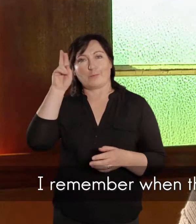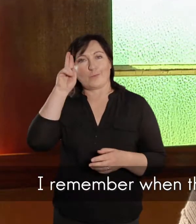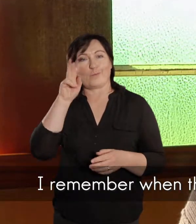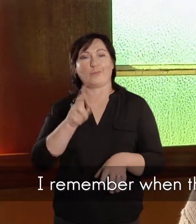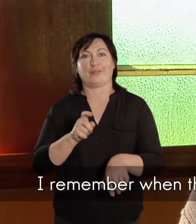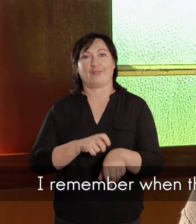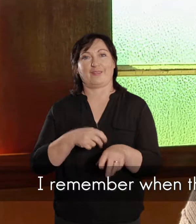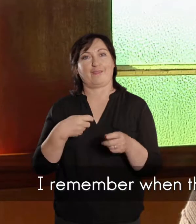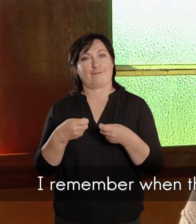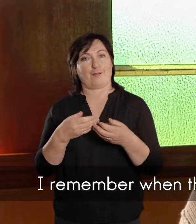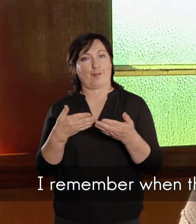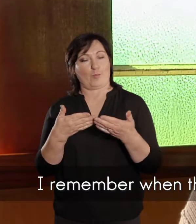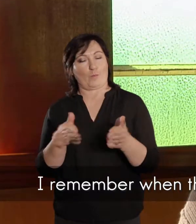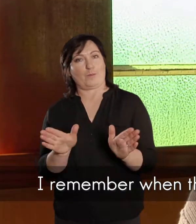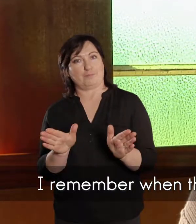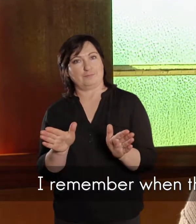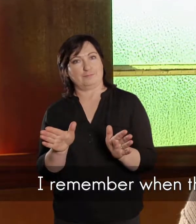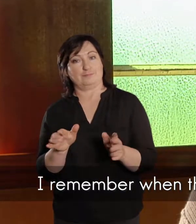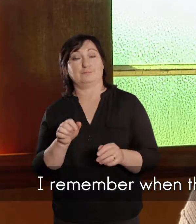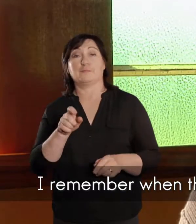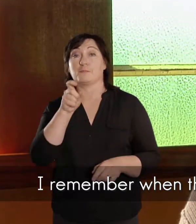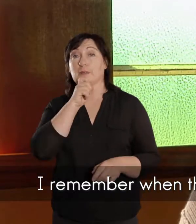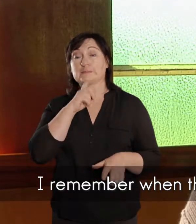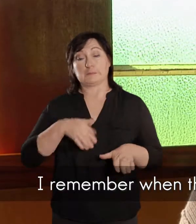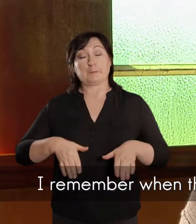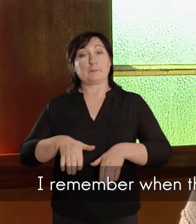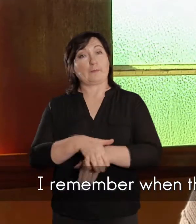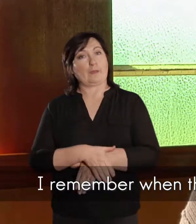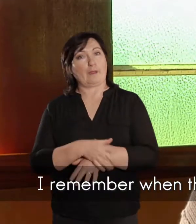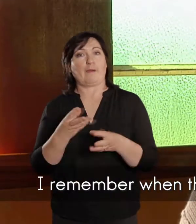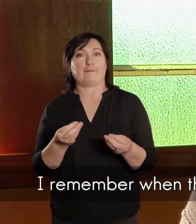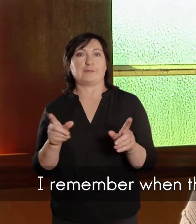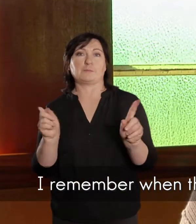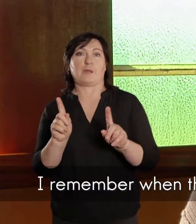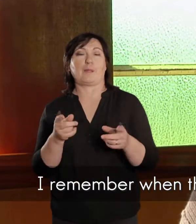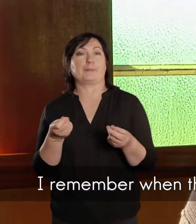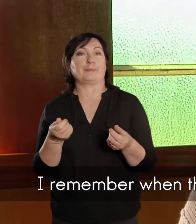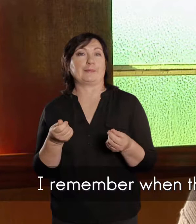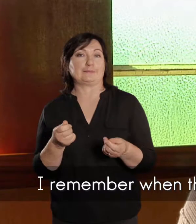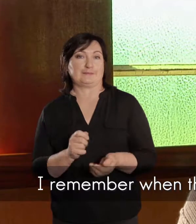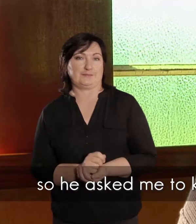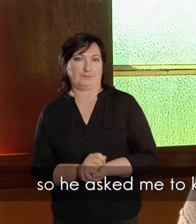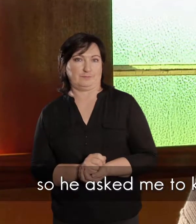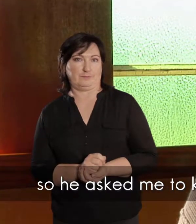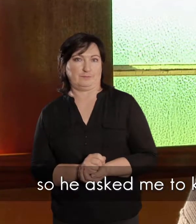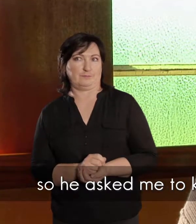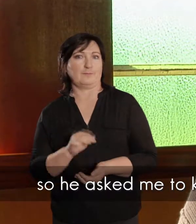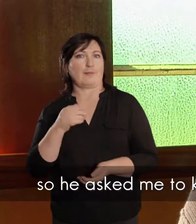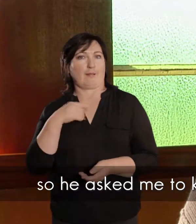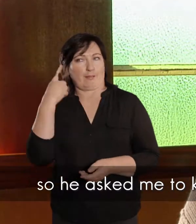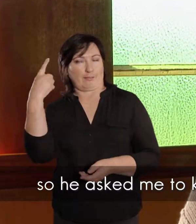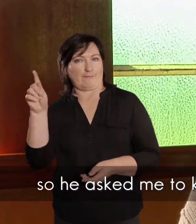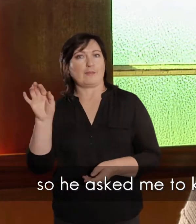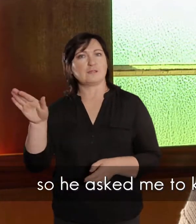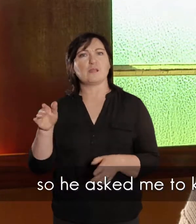onthou die winkel oopgemaak het, toe was die manspakke op special, en ek het vir hom gesê,